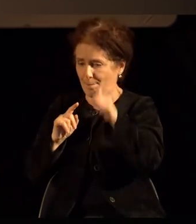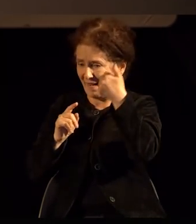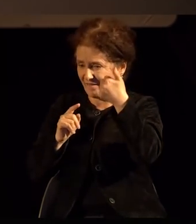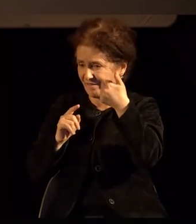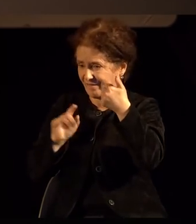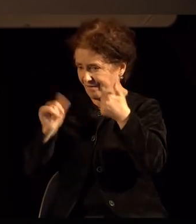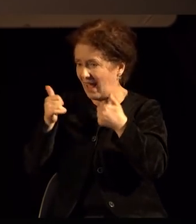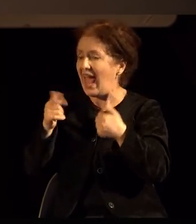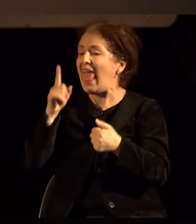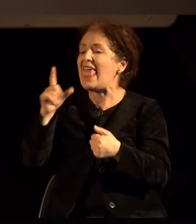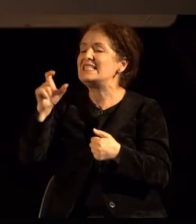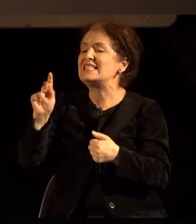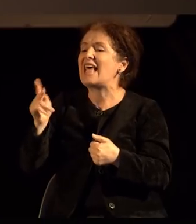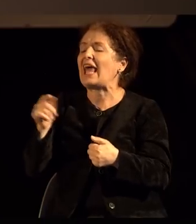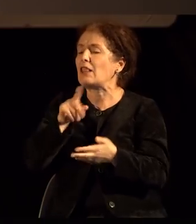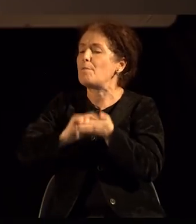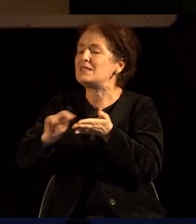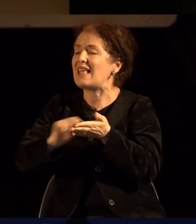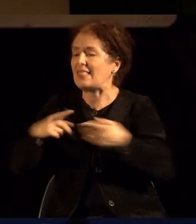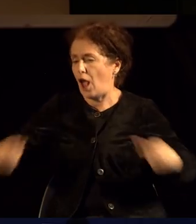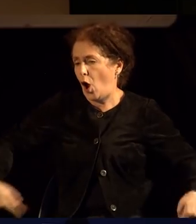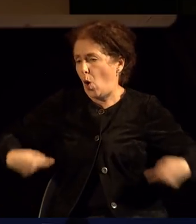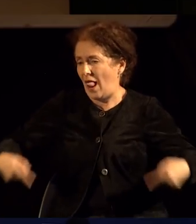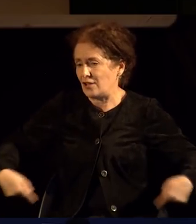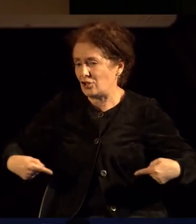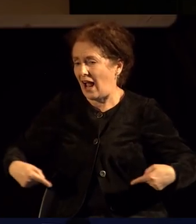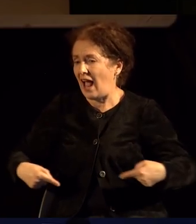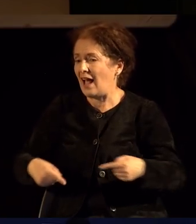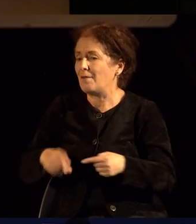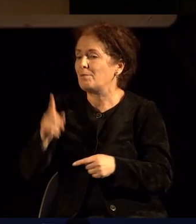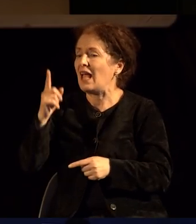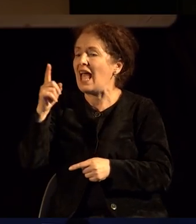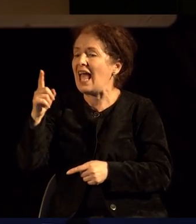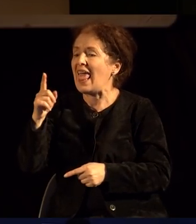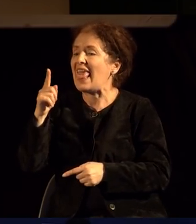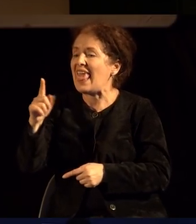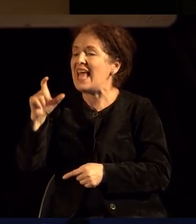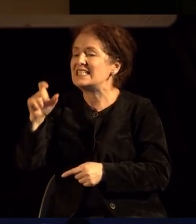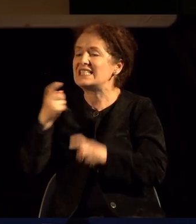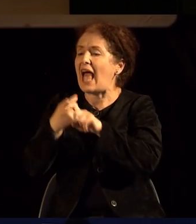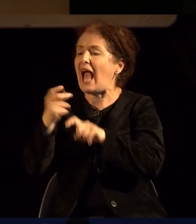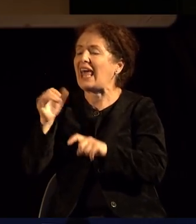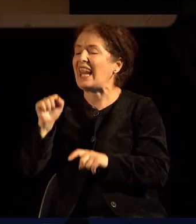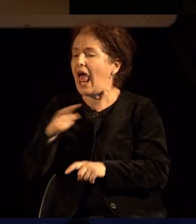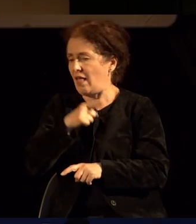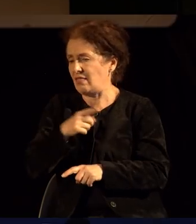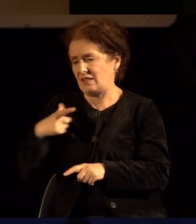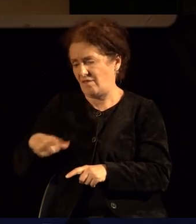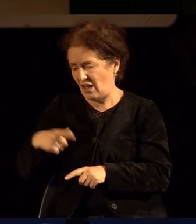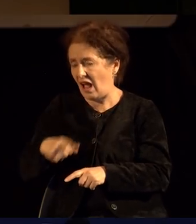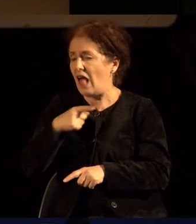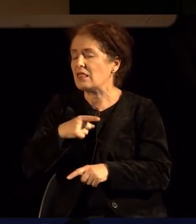започнуваме со Искра Донева, поетеса од Македонија, која што ке ни разкажува за тоа како научила да